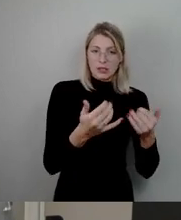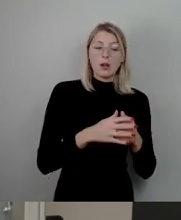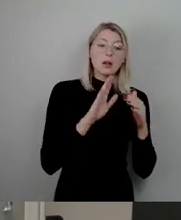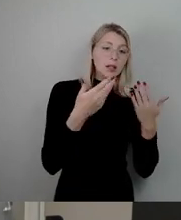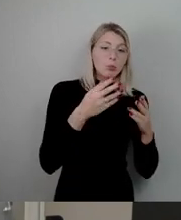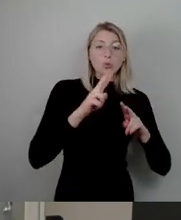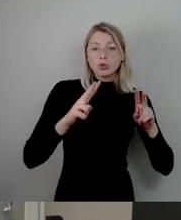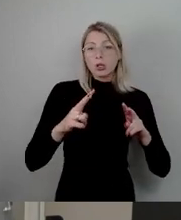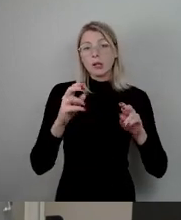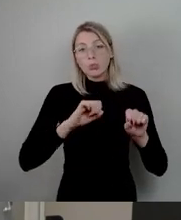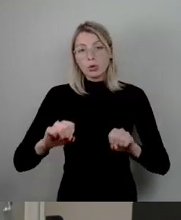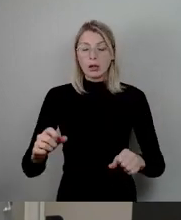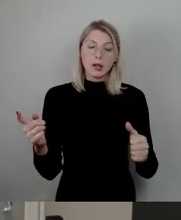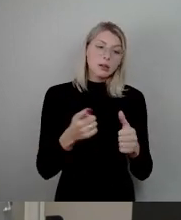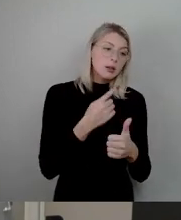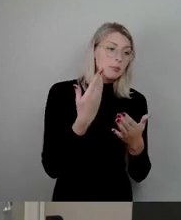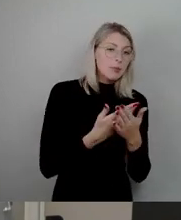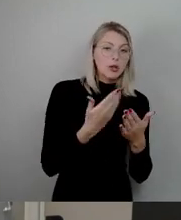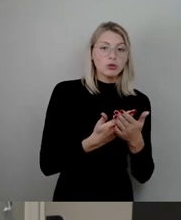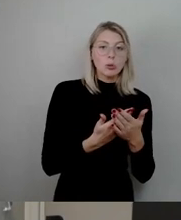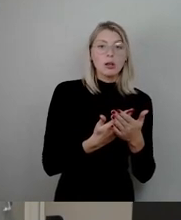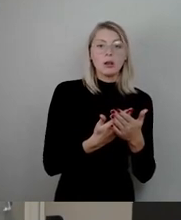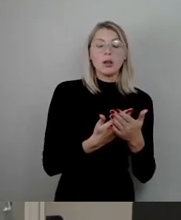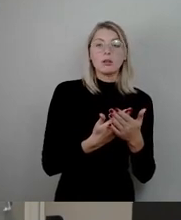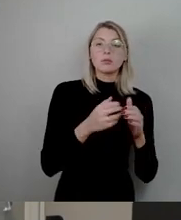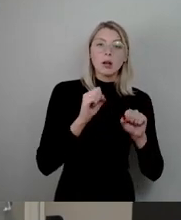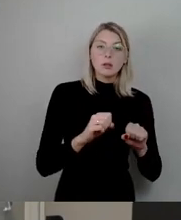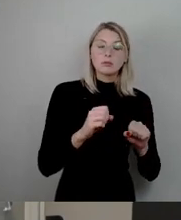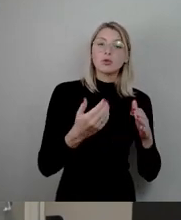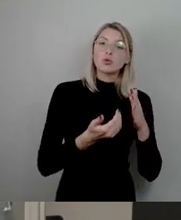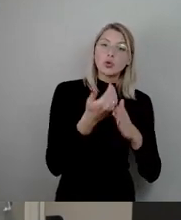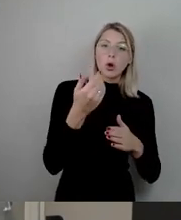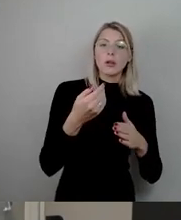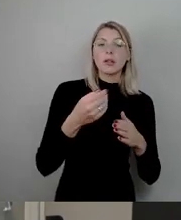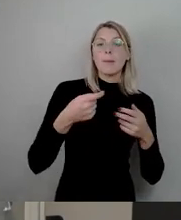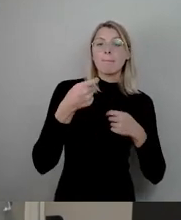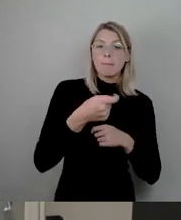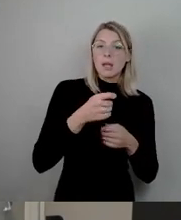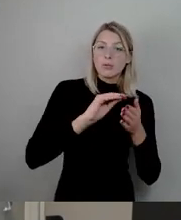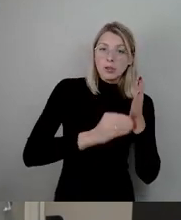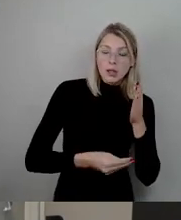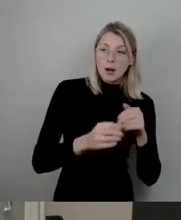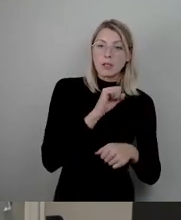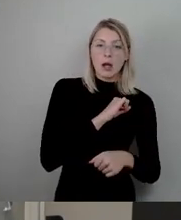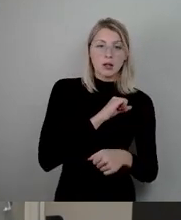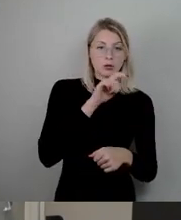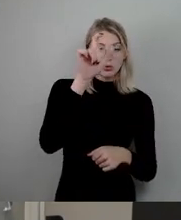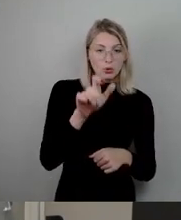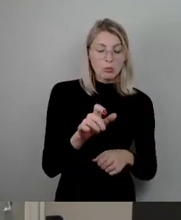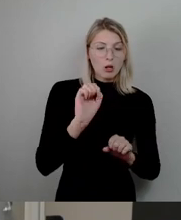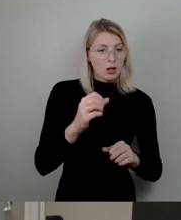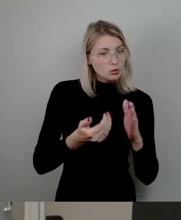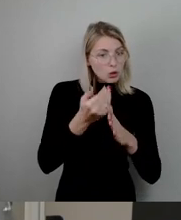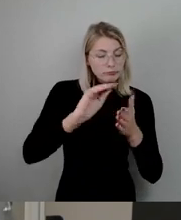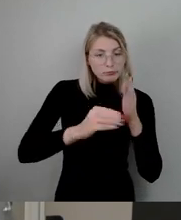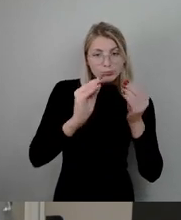einen ist es die Möglichkeit, man schließt einen neuen Mietvertrag mit dem Eigentümer ab und betreibt es weiter